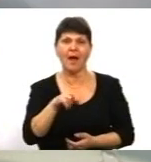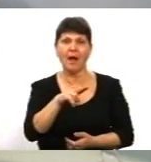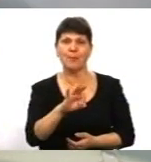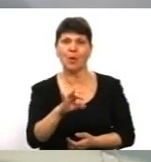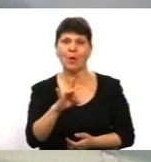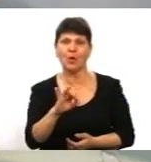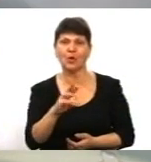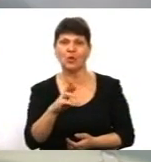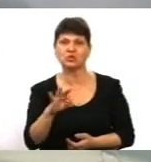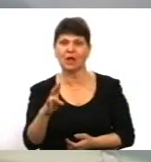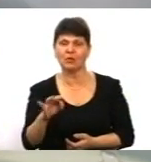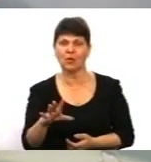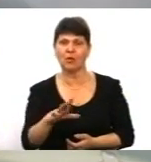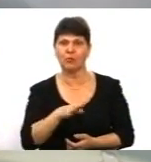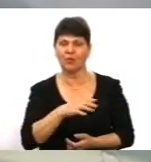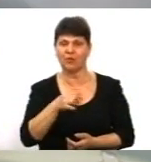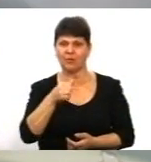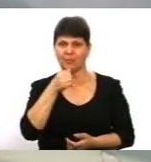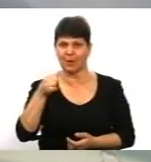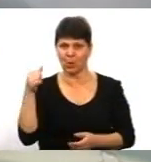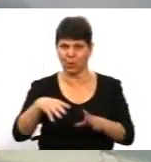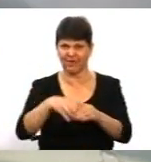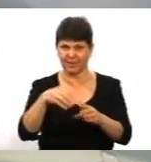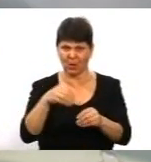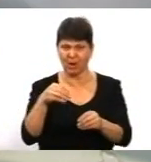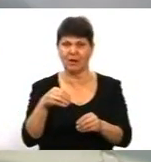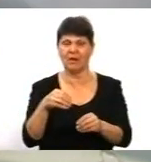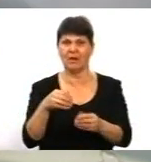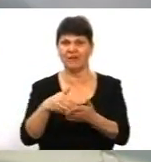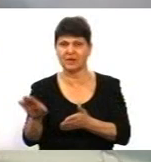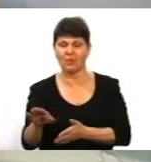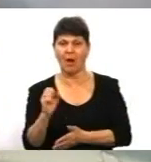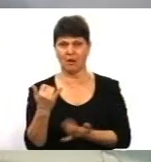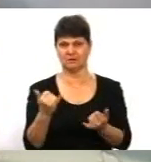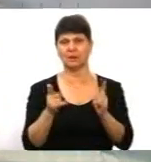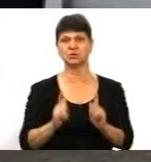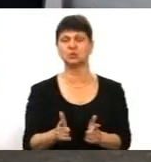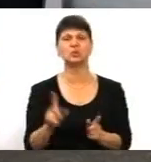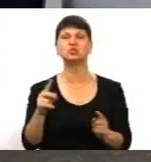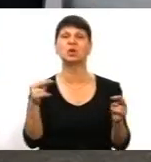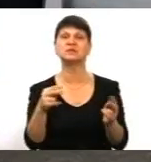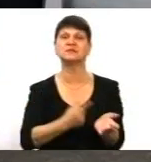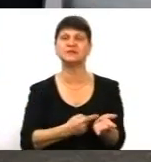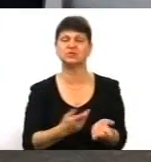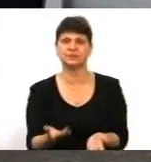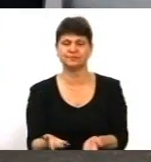виборах відмовився від дебатів, а зараз він згоден. Про що це свідчить? Ну, розумієте,